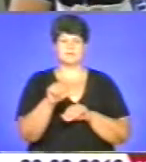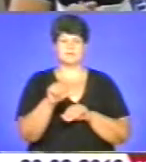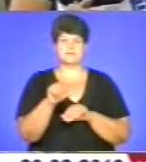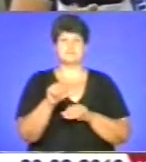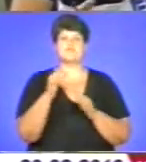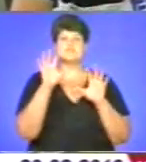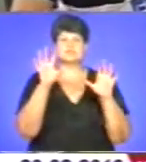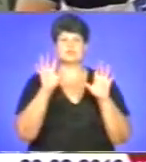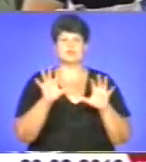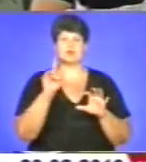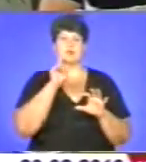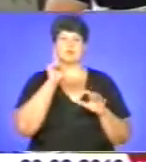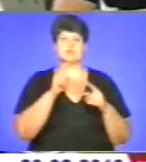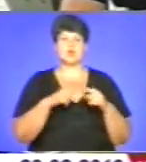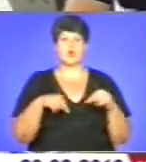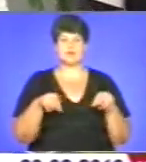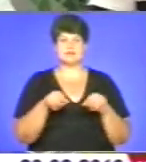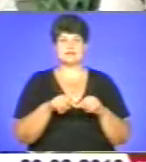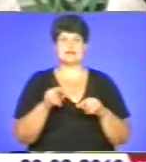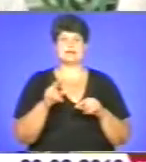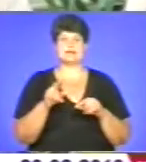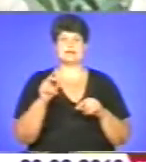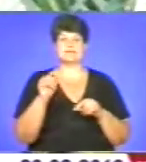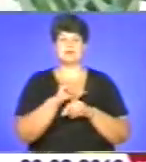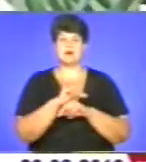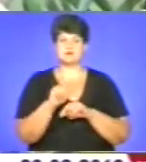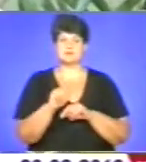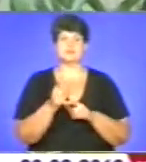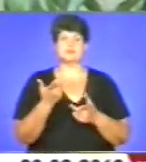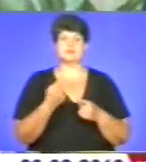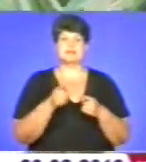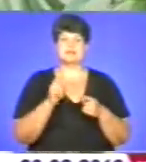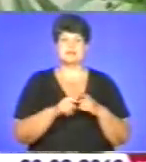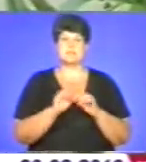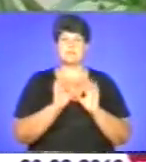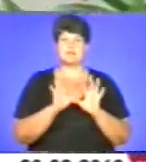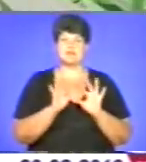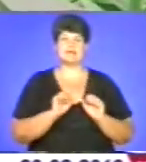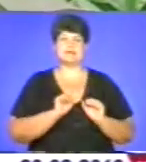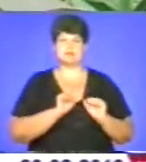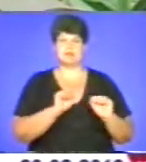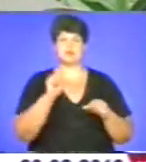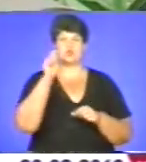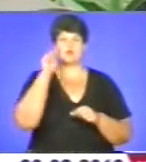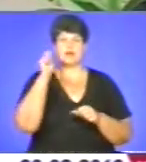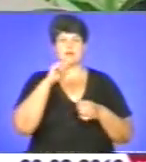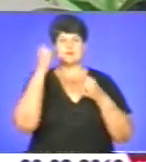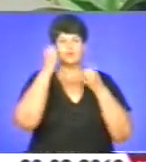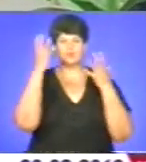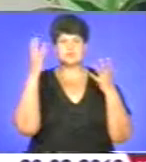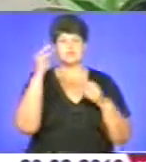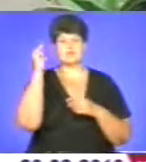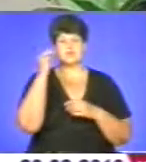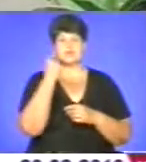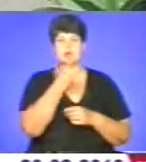статутах молодіжних організацій українців з діаспори? Це пропаганда захисту української культури, це вивчання мови,